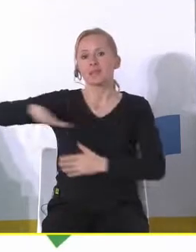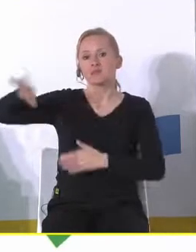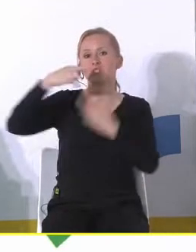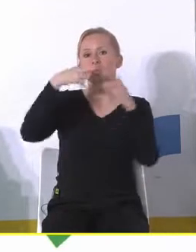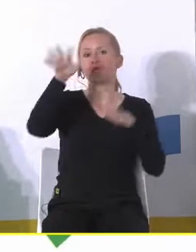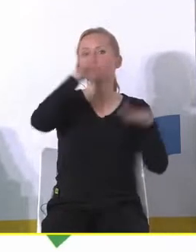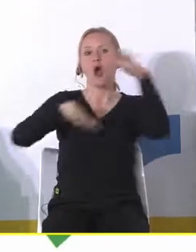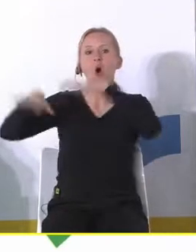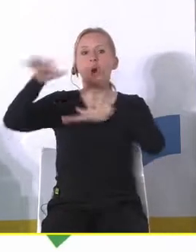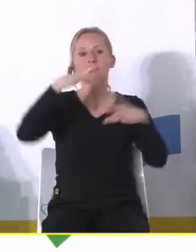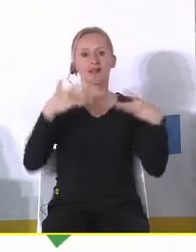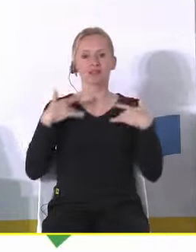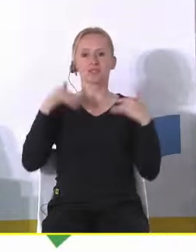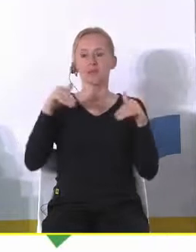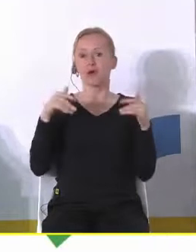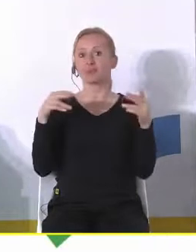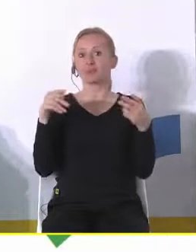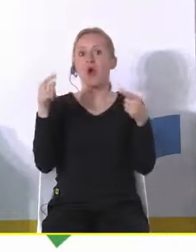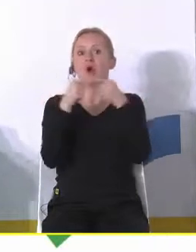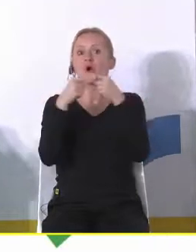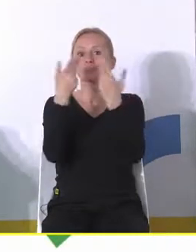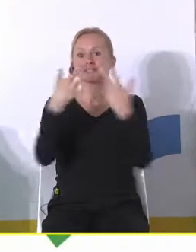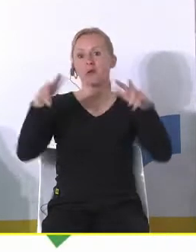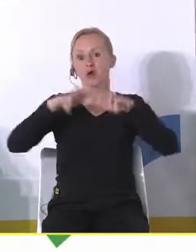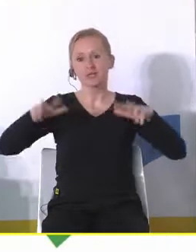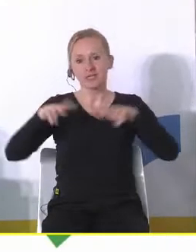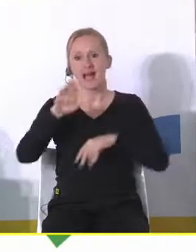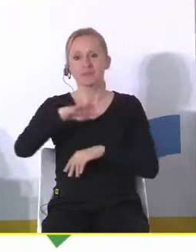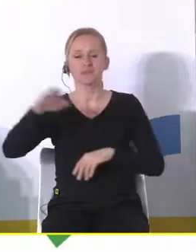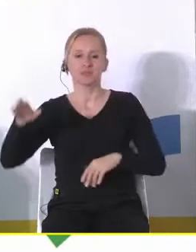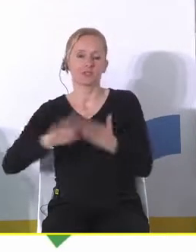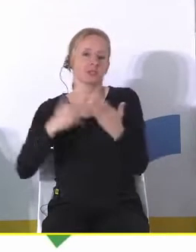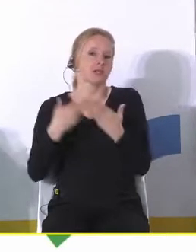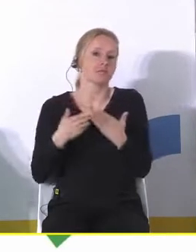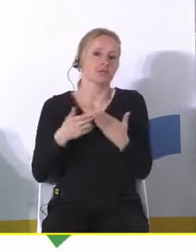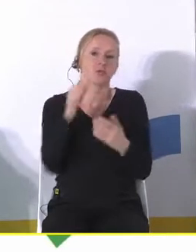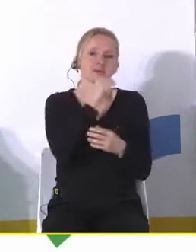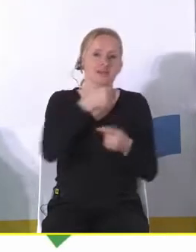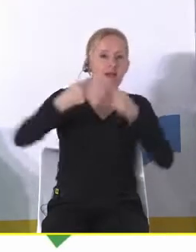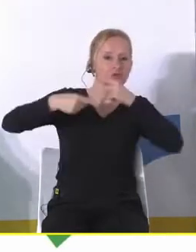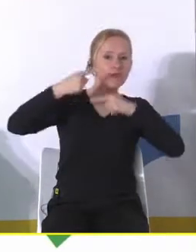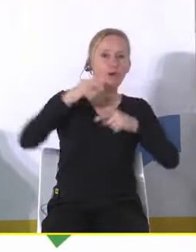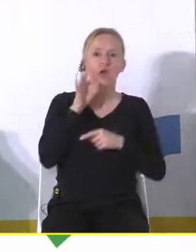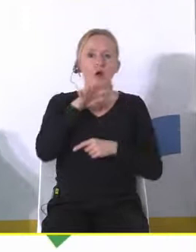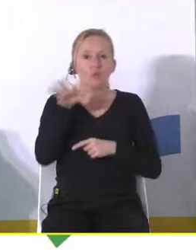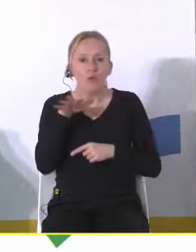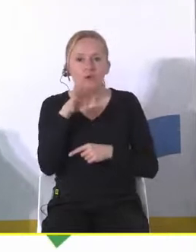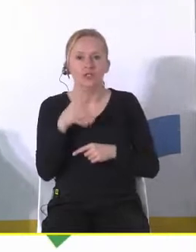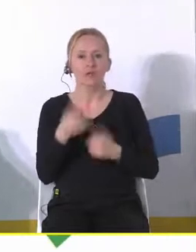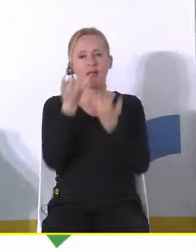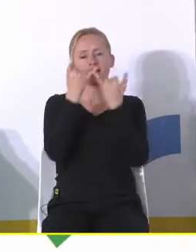tych obszarach które mogą mieć styk z rodzinami z dziećmi z starszym pokoleniem młodszym i tak dalej